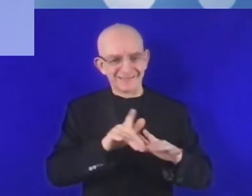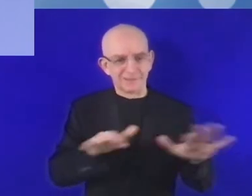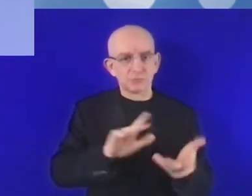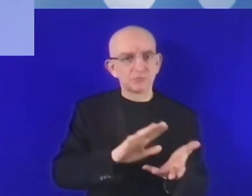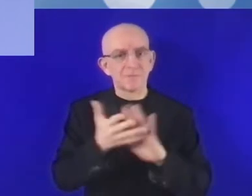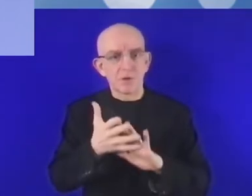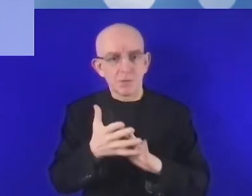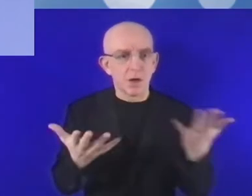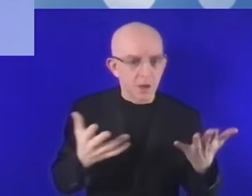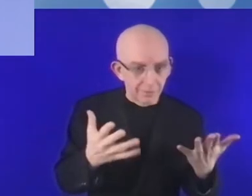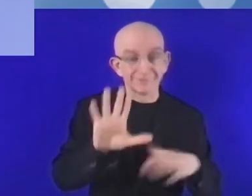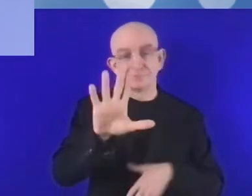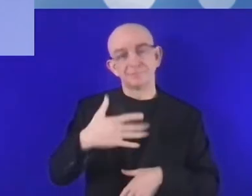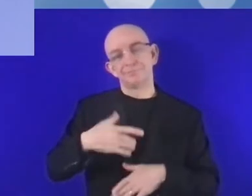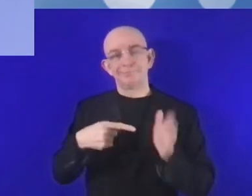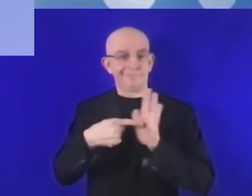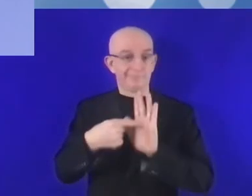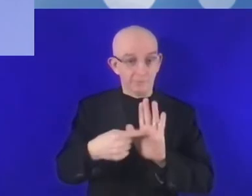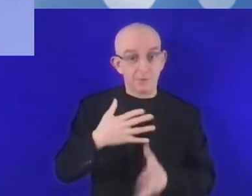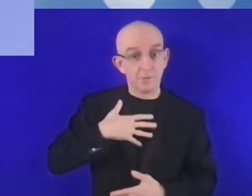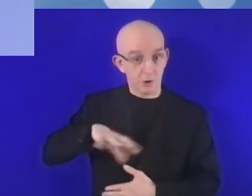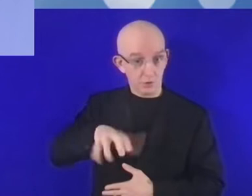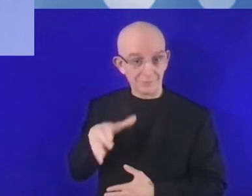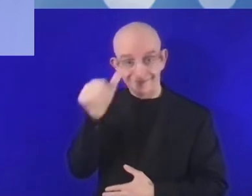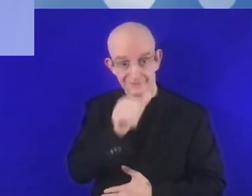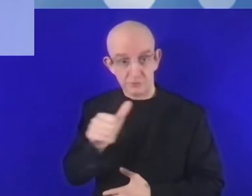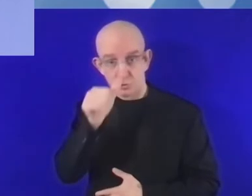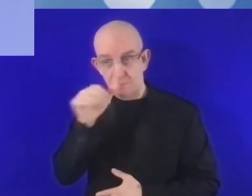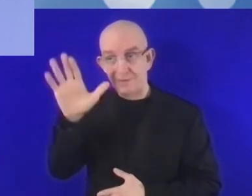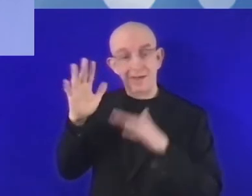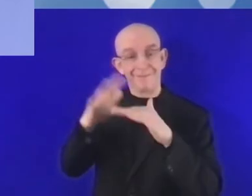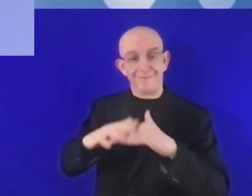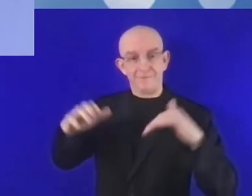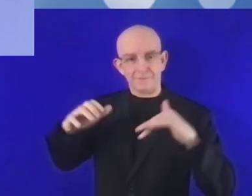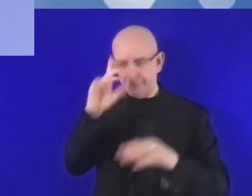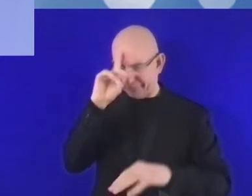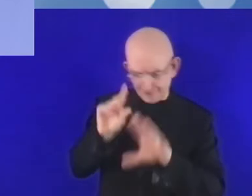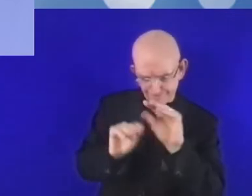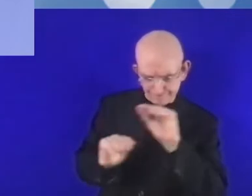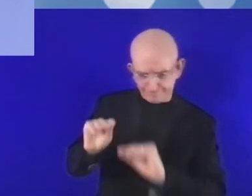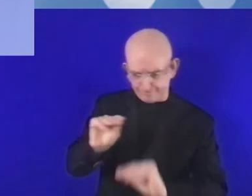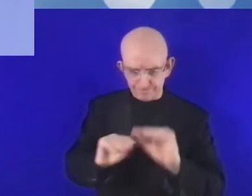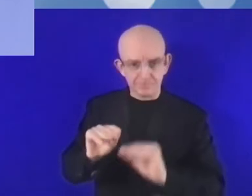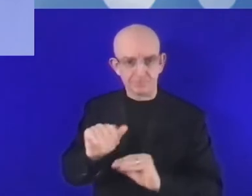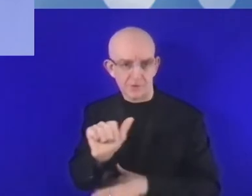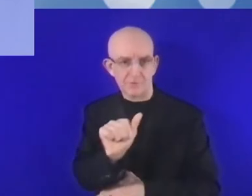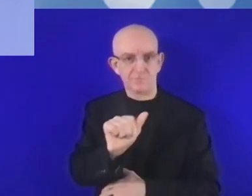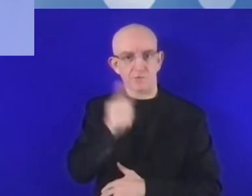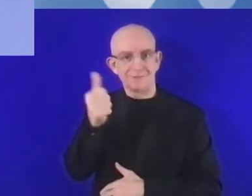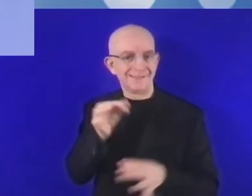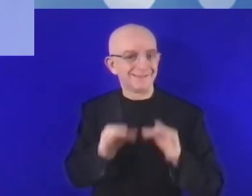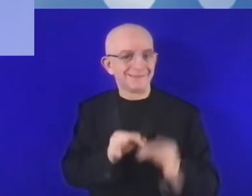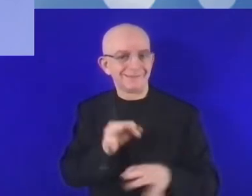kraju przyjęliśmy pierwszą strategię rozwoju w zakresie cyfryzacji. To jest strategia